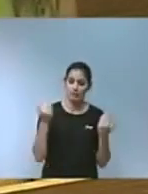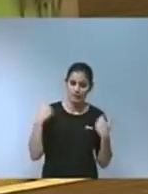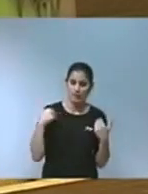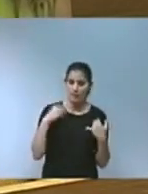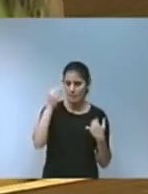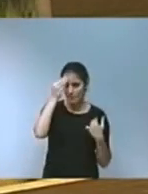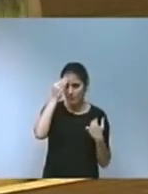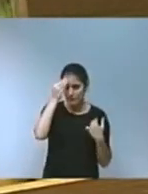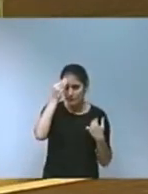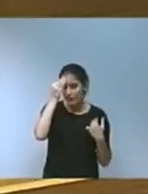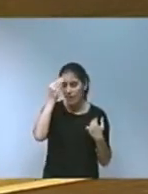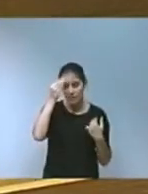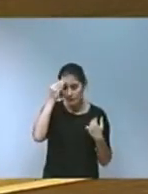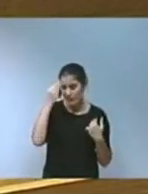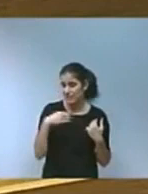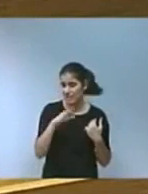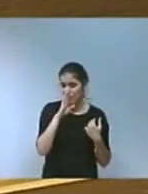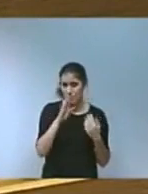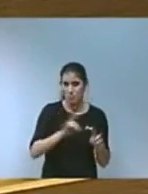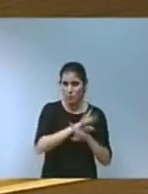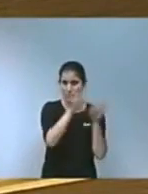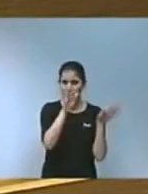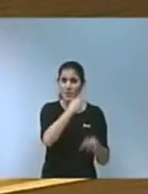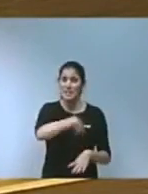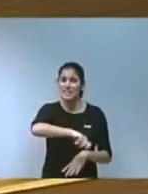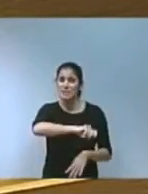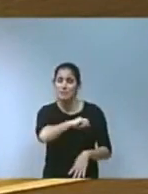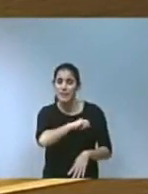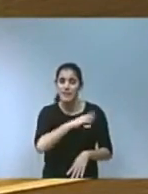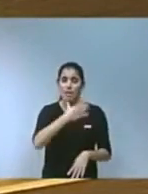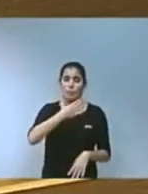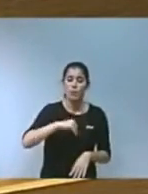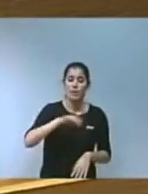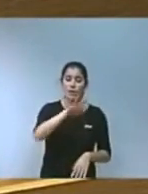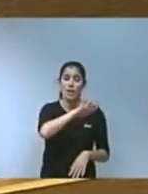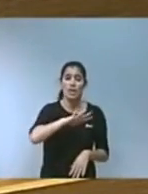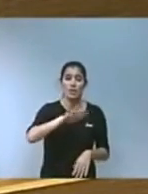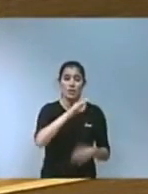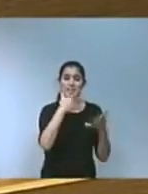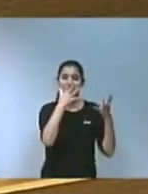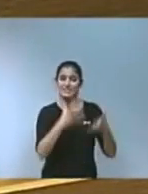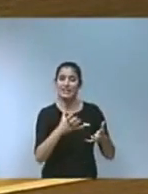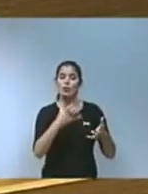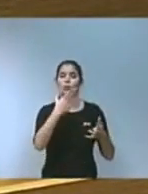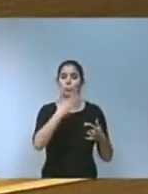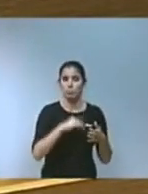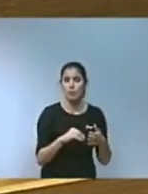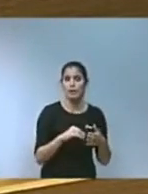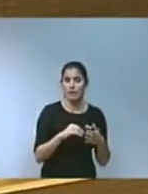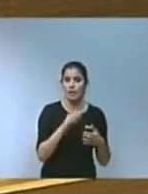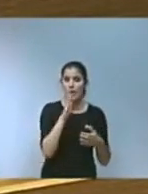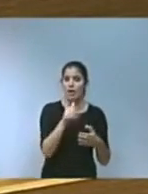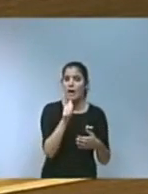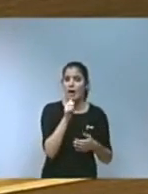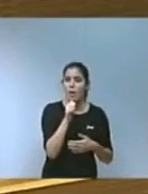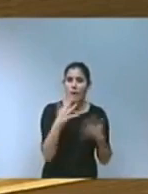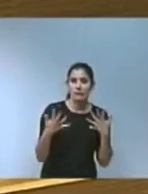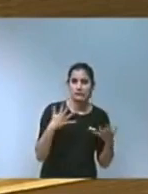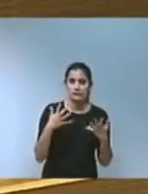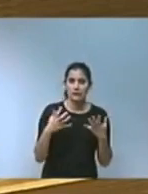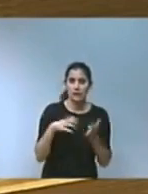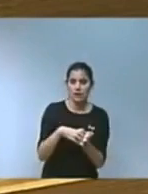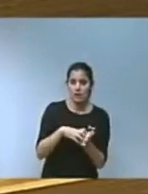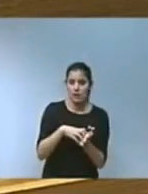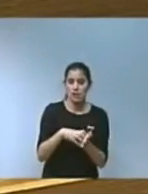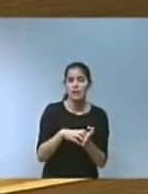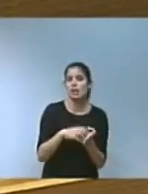explícitament l'Estat espanyol com a una regió exposada a condicions de tensió hídrica amb una situació de dèficit